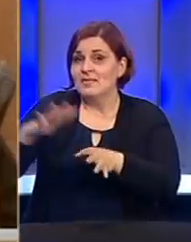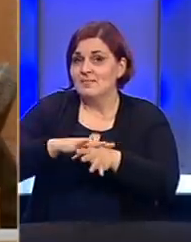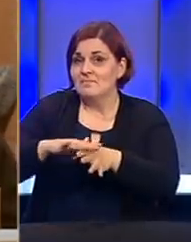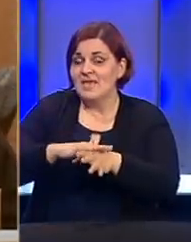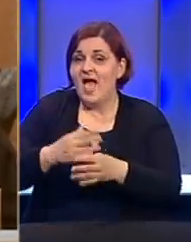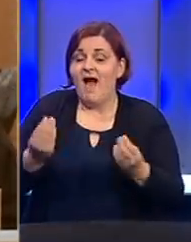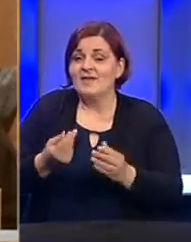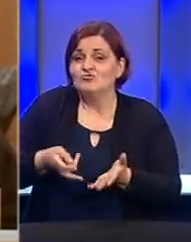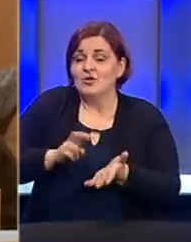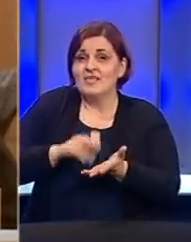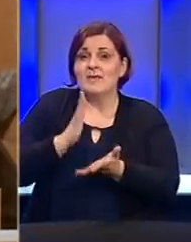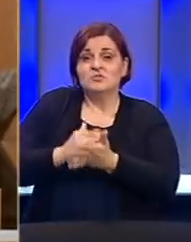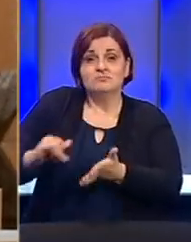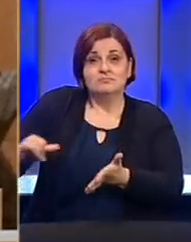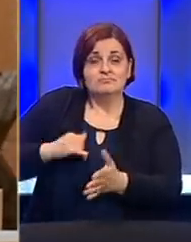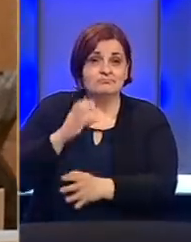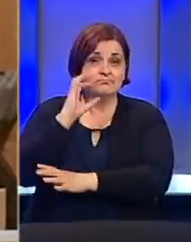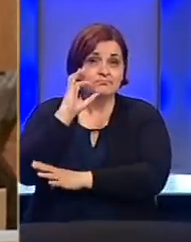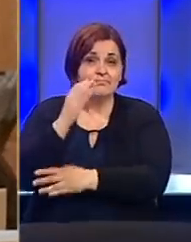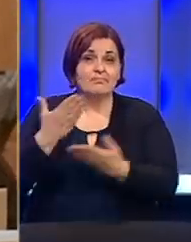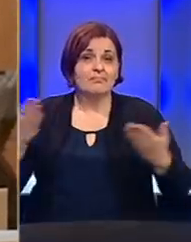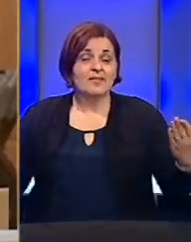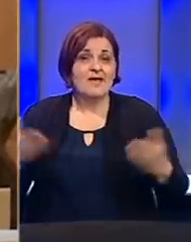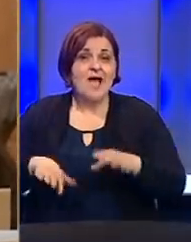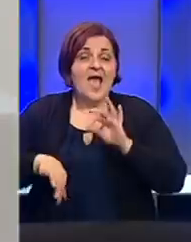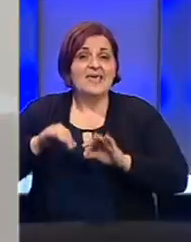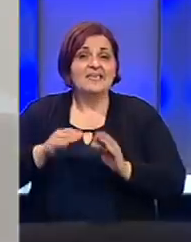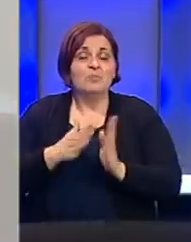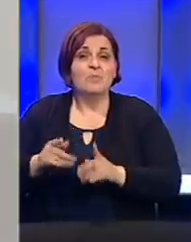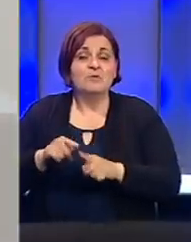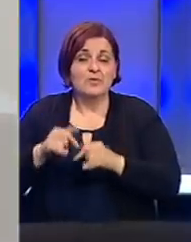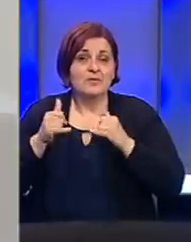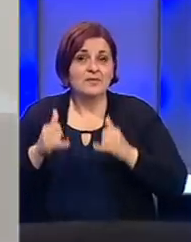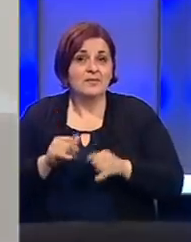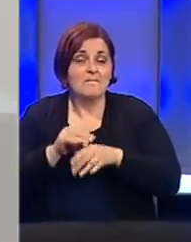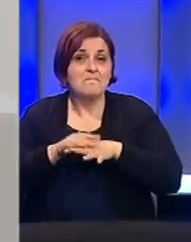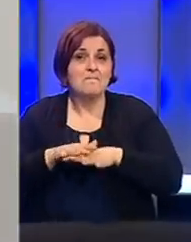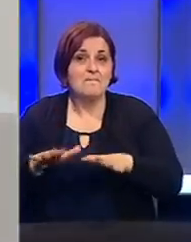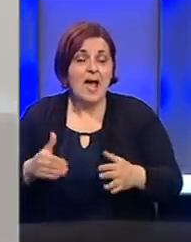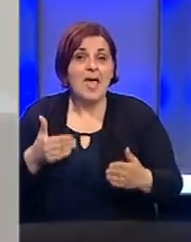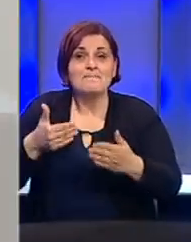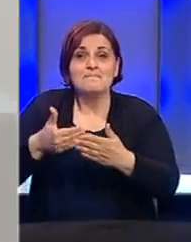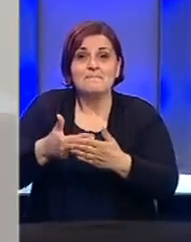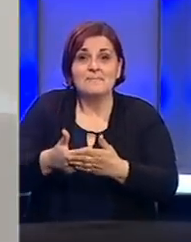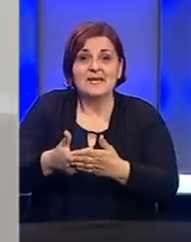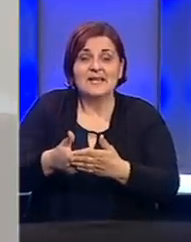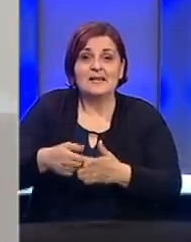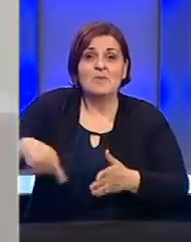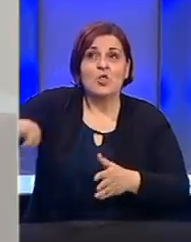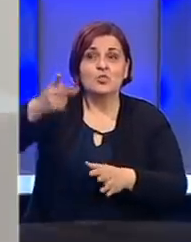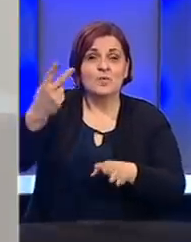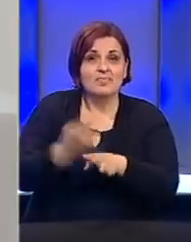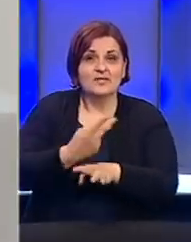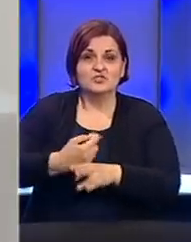A nešto ranije biće zanimljivo posmatrati kako će svoj izborni proces zbog aktualne pandemije prilagoditi susjedne zemlje.